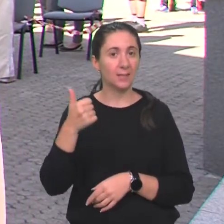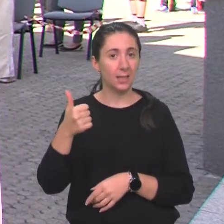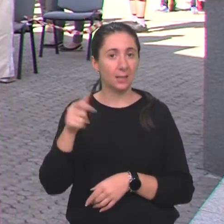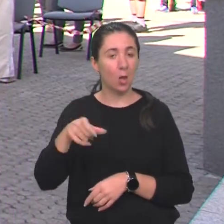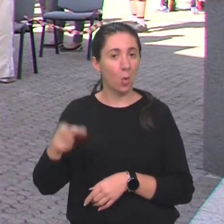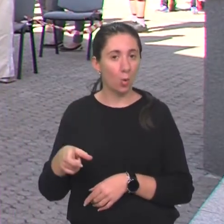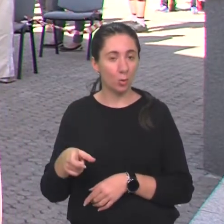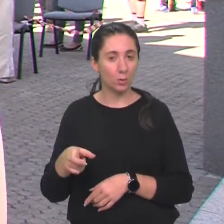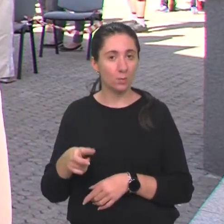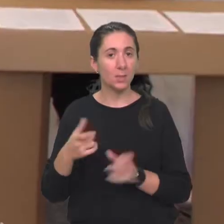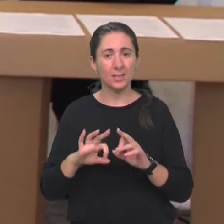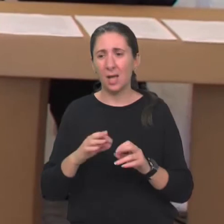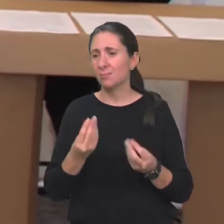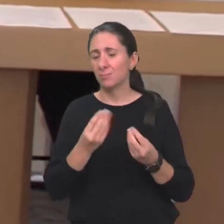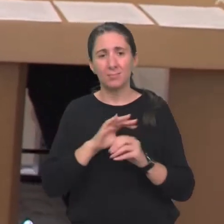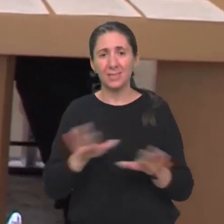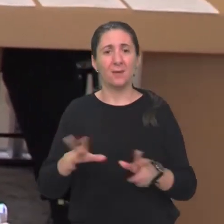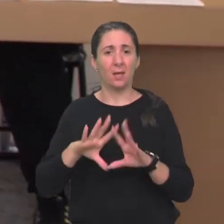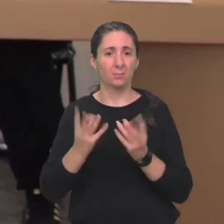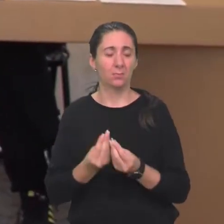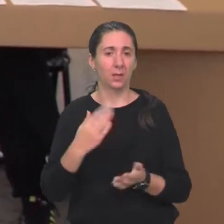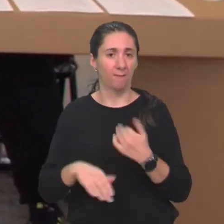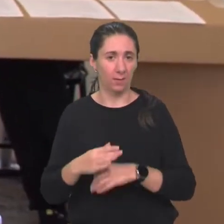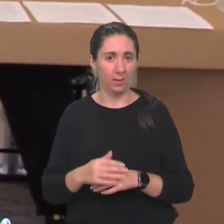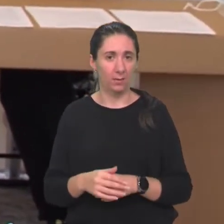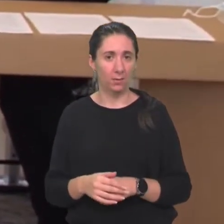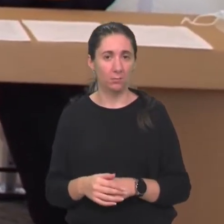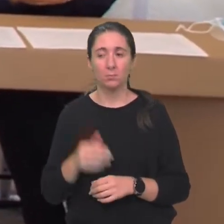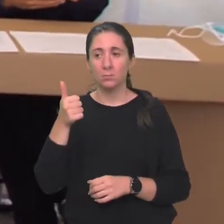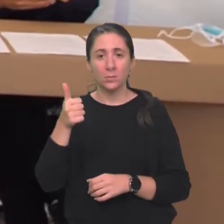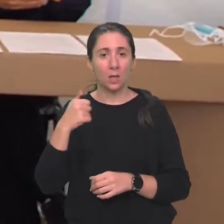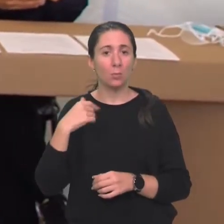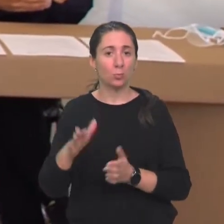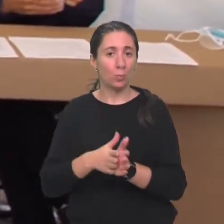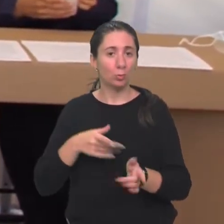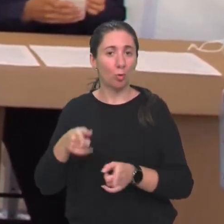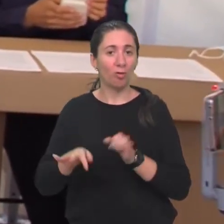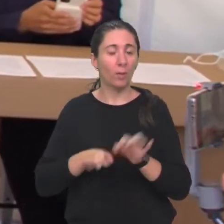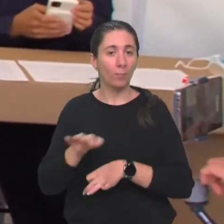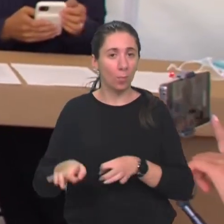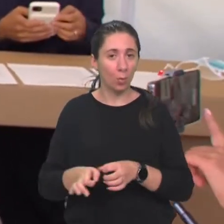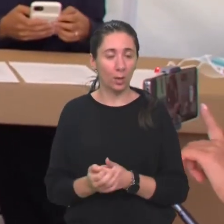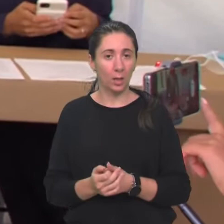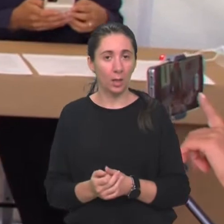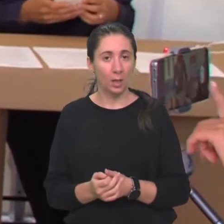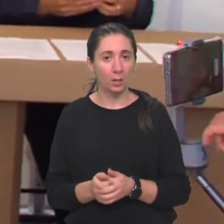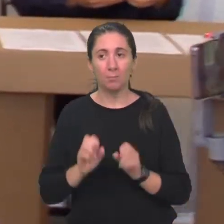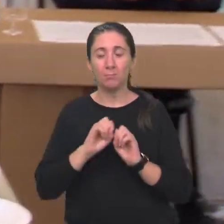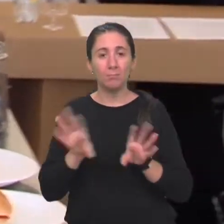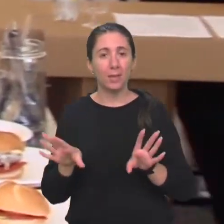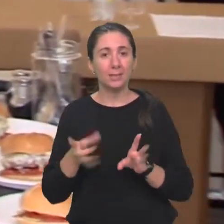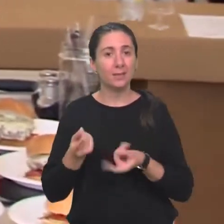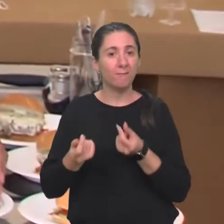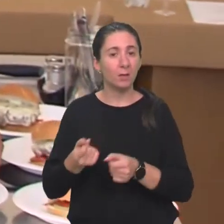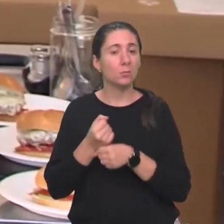osoba sa svim vrstama invaliditeta. Samoinicijetivno smo pokrenuli ovaj projekat bez nekog